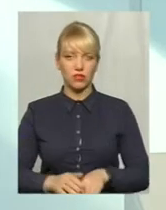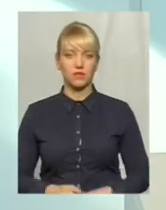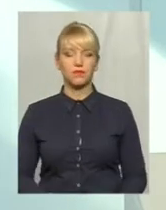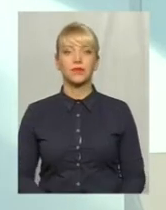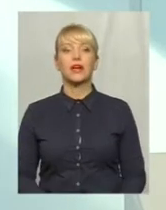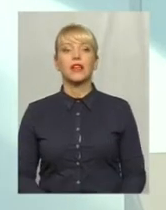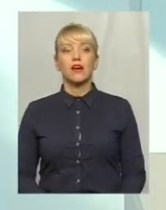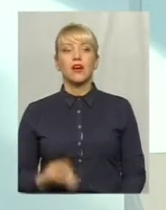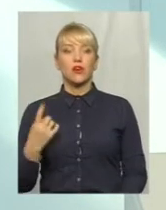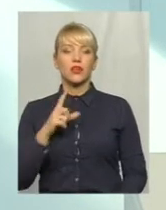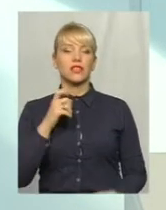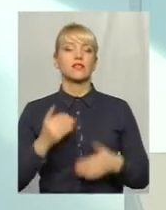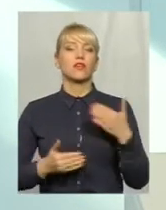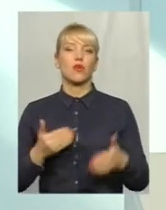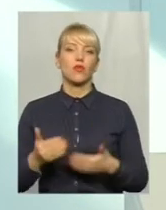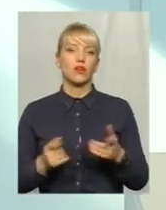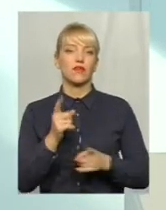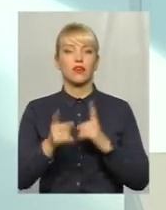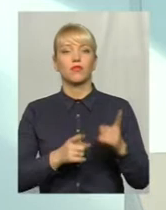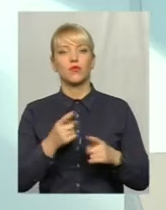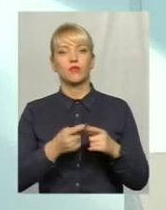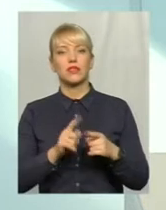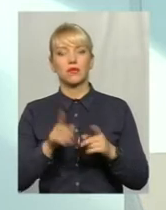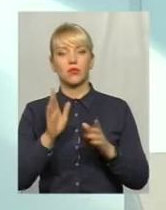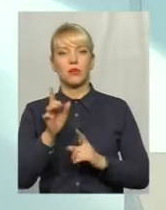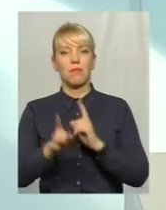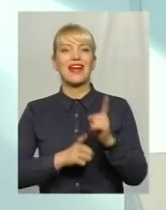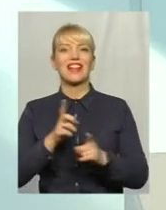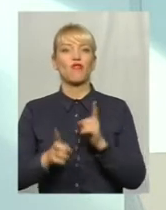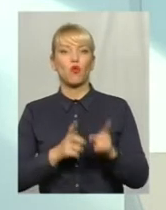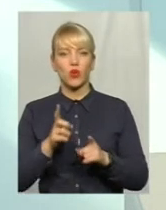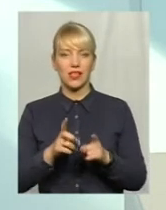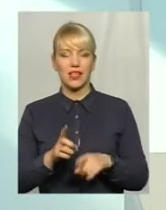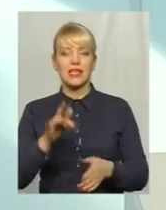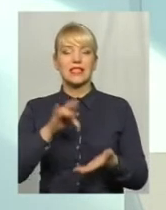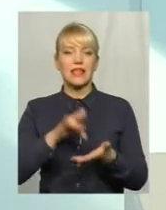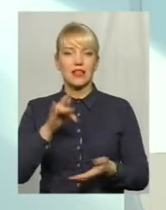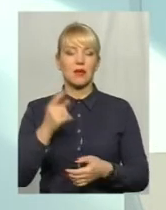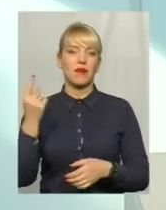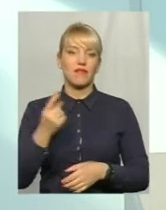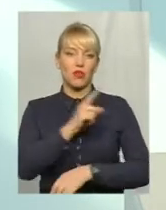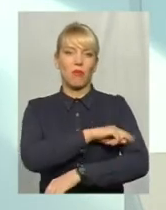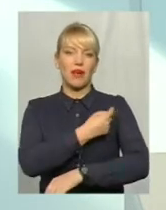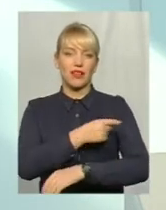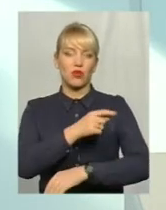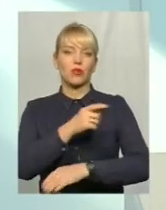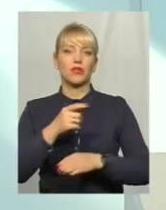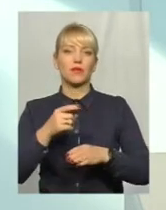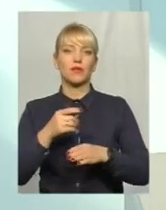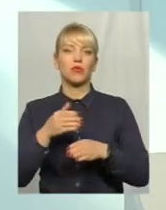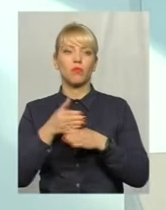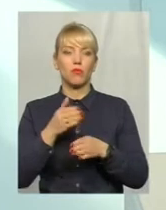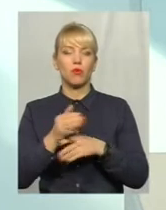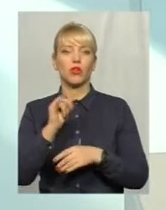Одним із кроків реформи – це буде перетворення центрів первинної медико-санітарної допомоги в комунальні